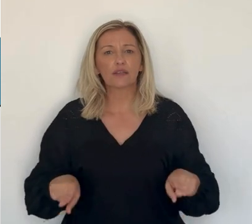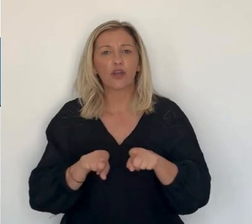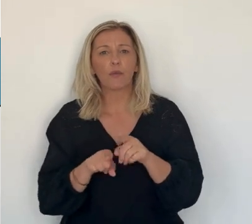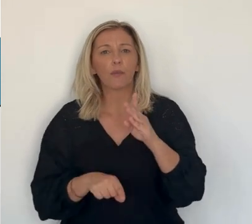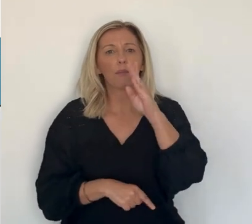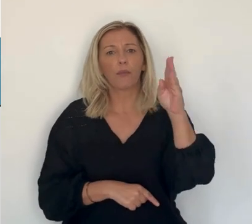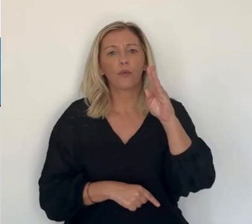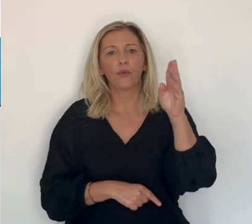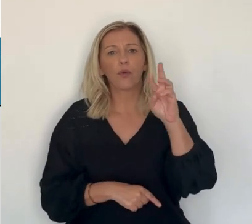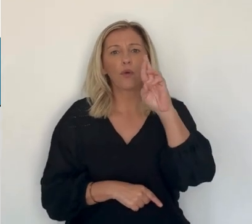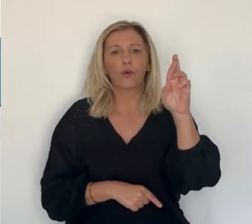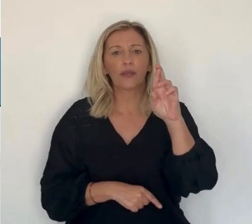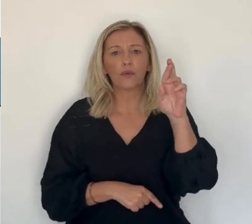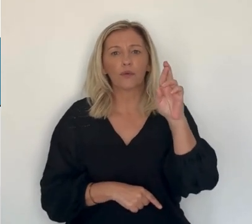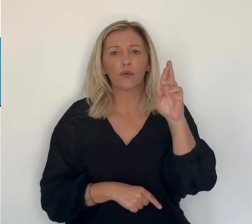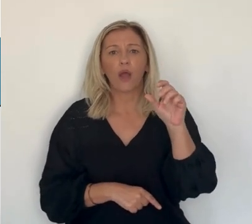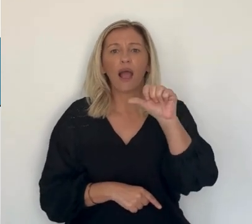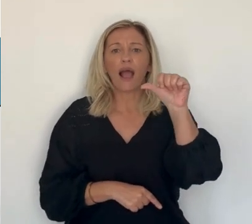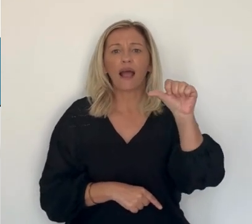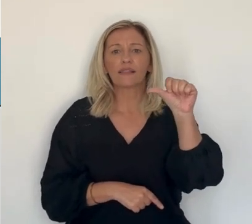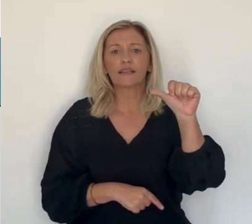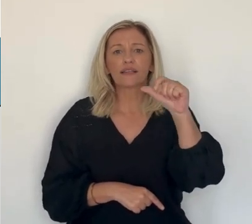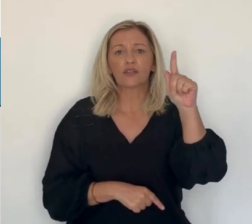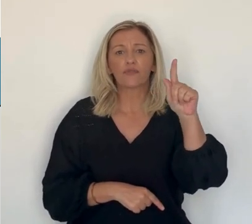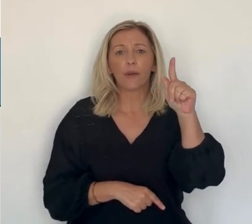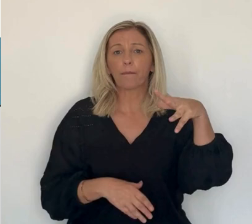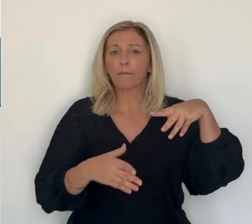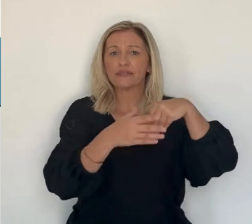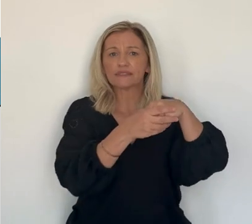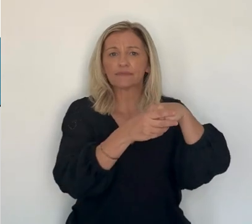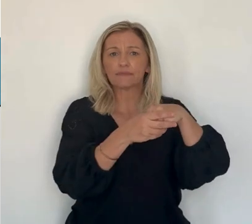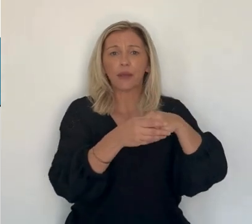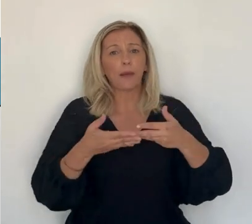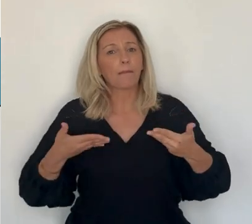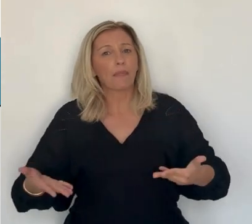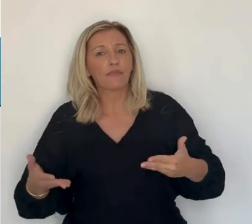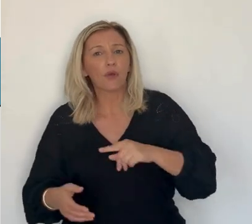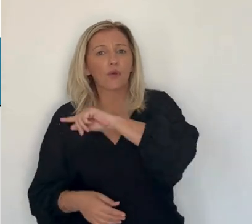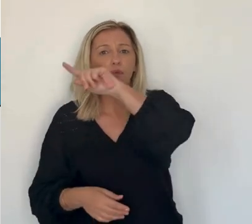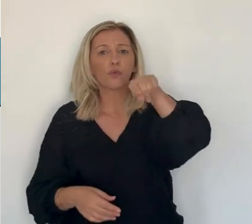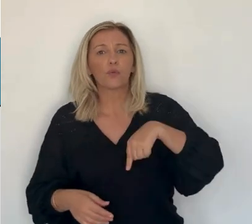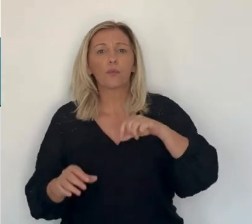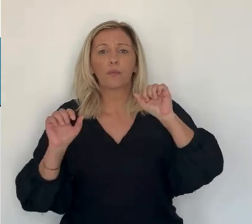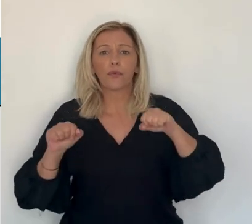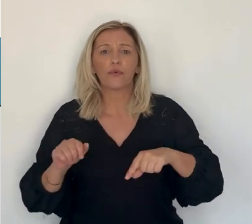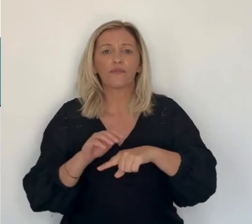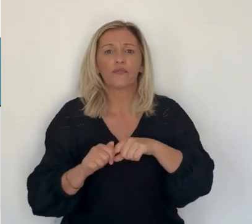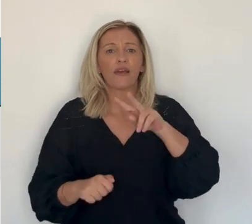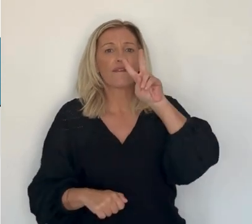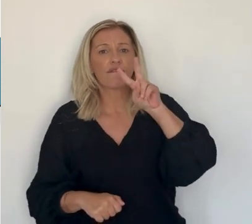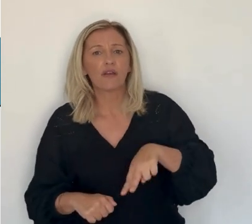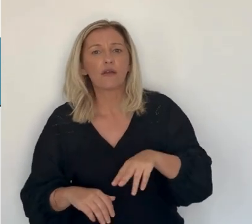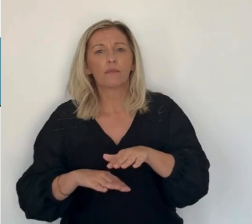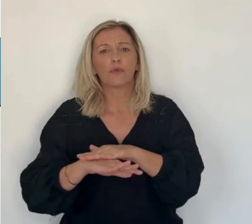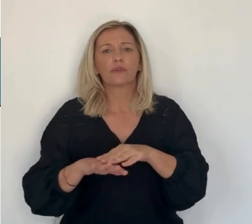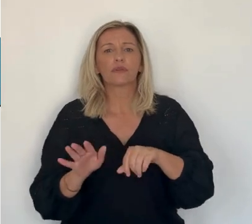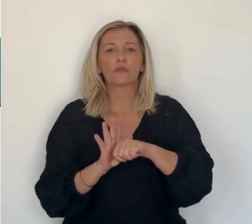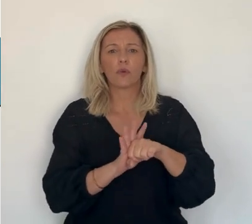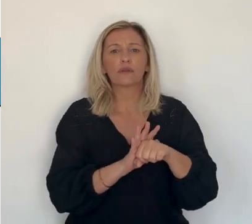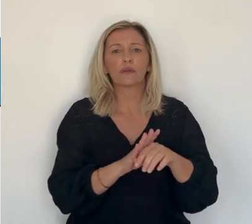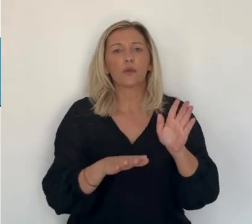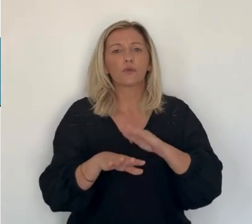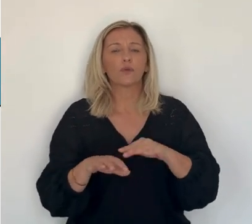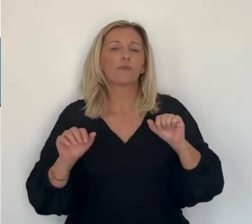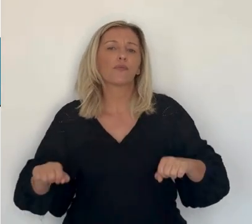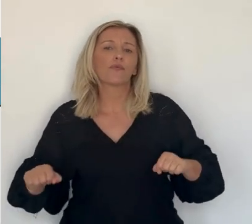certains ministres régaliens comme Bruno Retailleau ou Annie Gennevard. Donc l'idée qu'on va pouvoir enfin faire une politique de droite, notamment en matière de